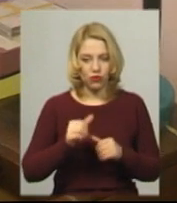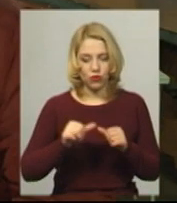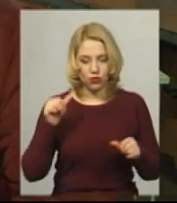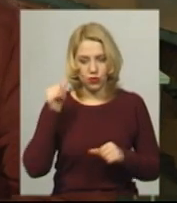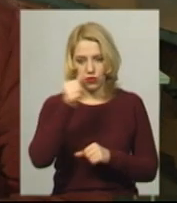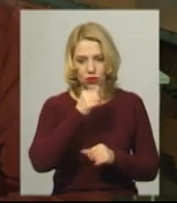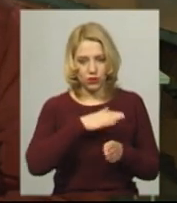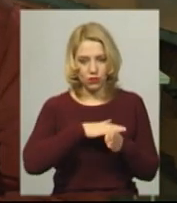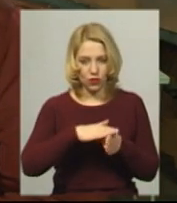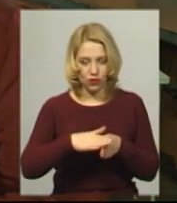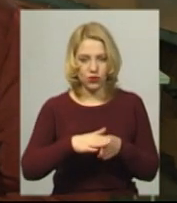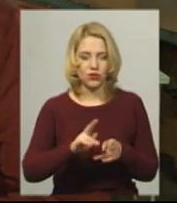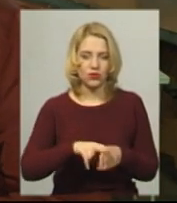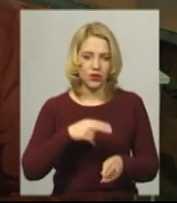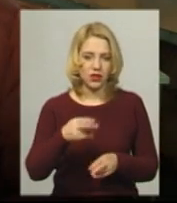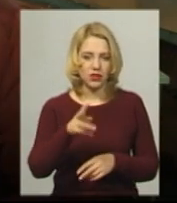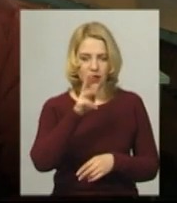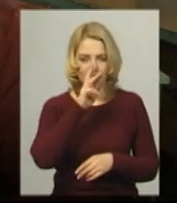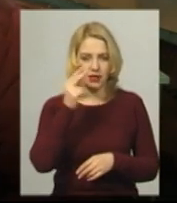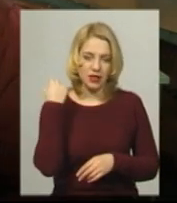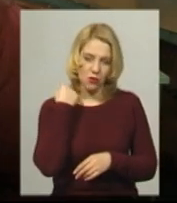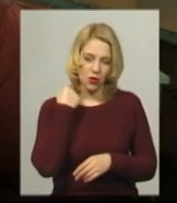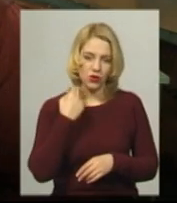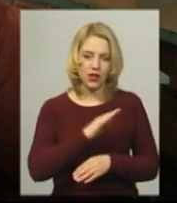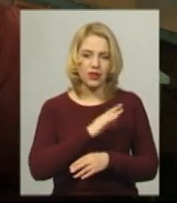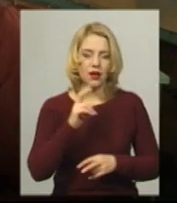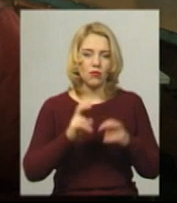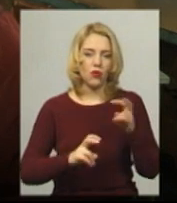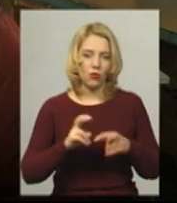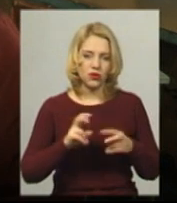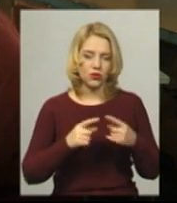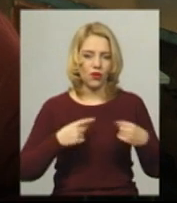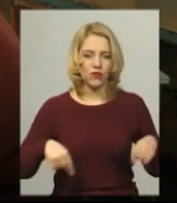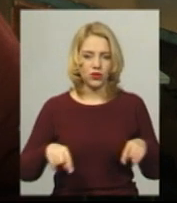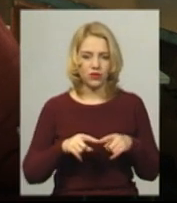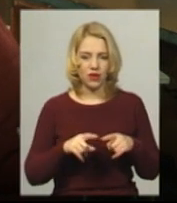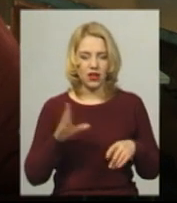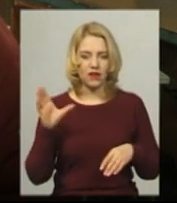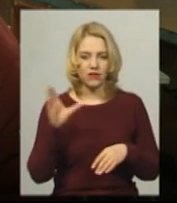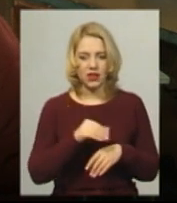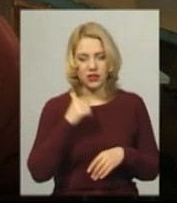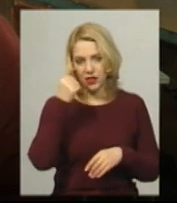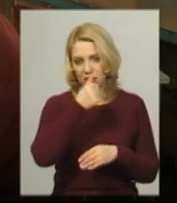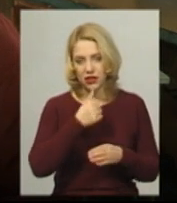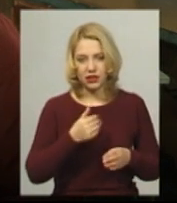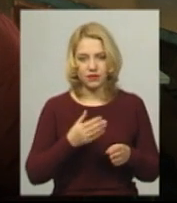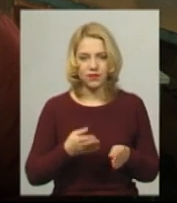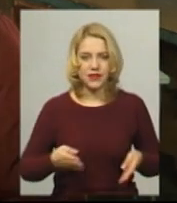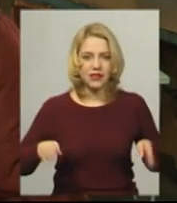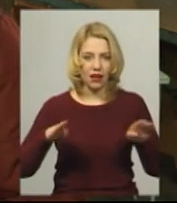Зарицька. «Повністю погашена заборгованість непромислової сфери, весь рік закритий,